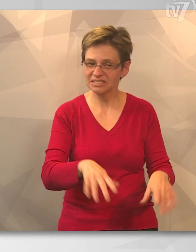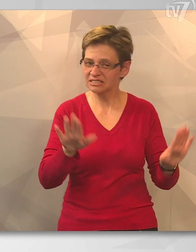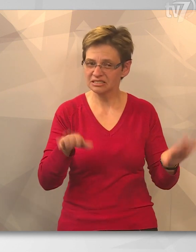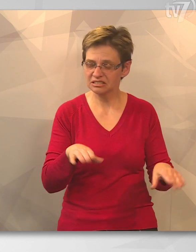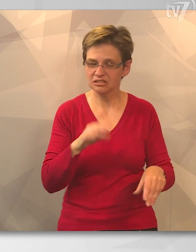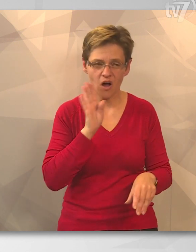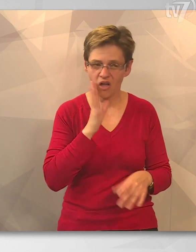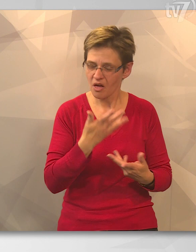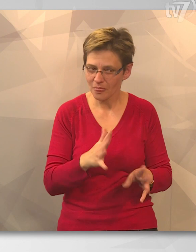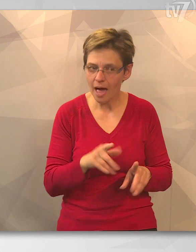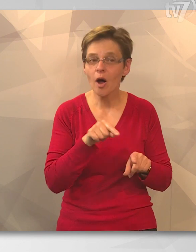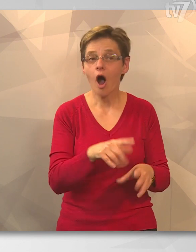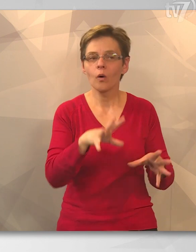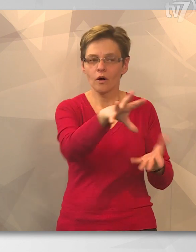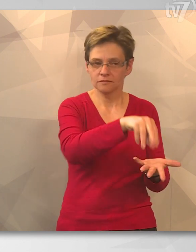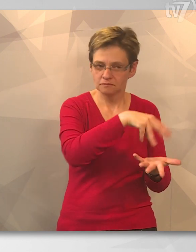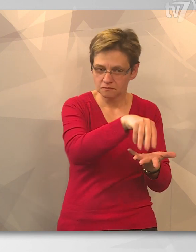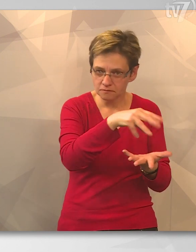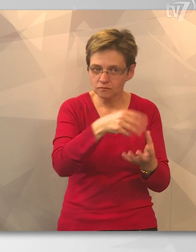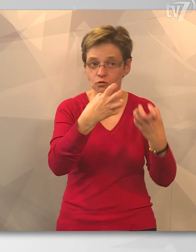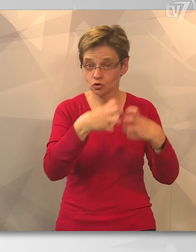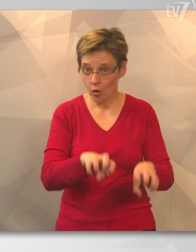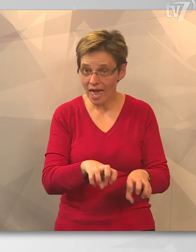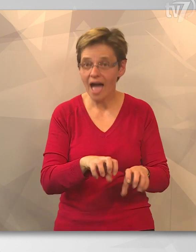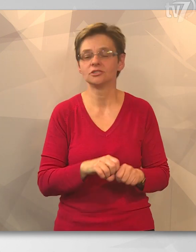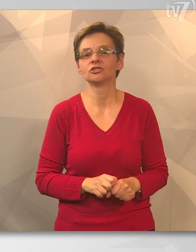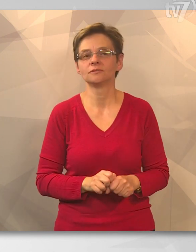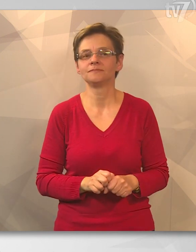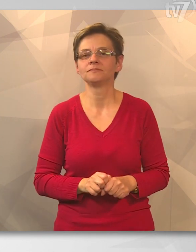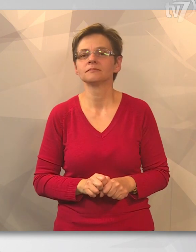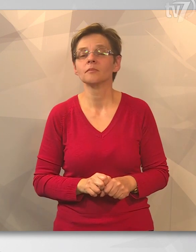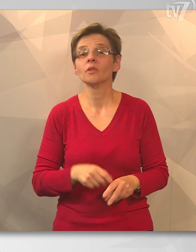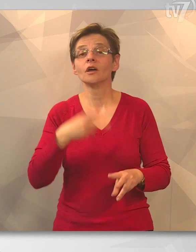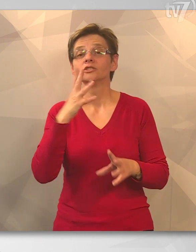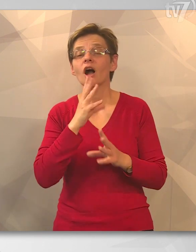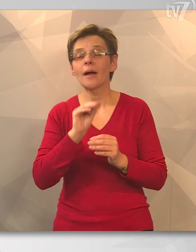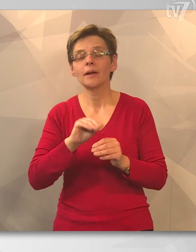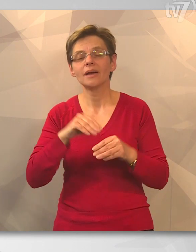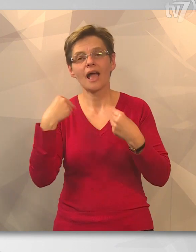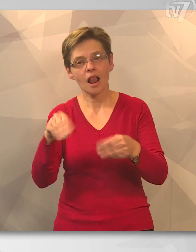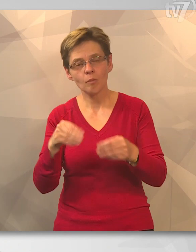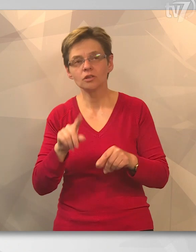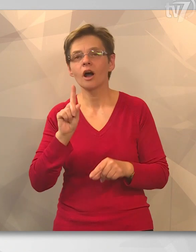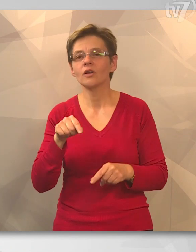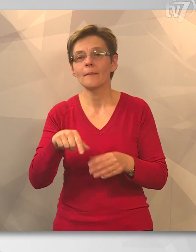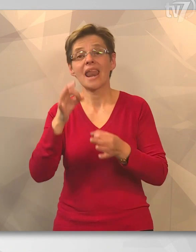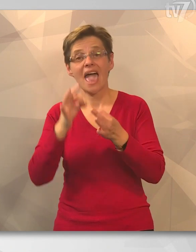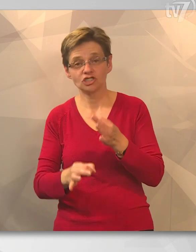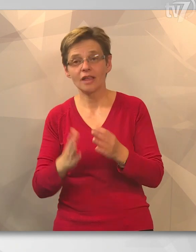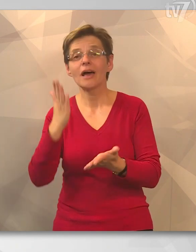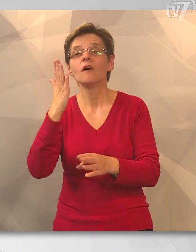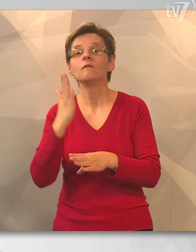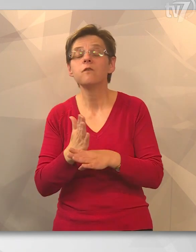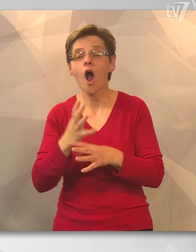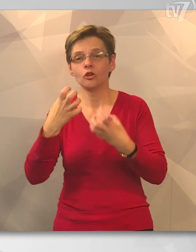tojó az nem megy vissza a fészekre. Ilyenkor begyűjti a túzoktojásokat. A szakember hozzátette, hogy ebben az